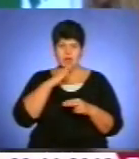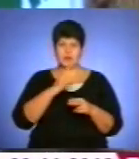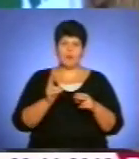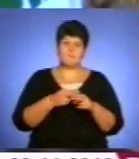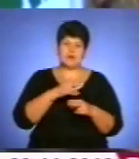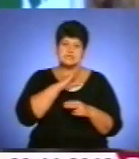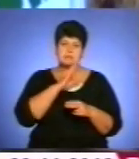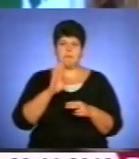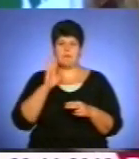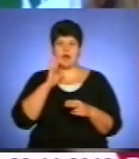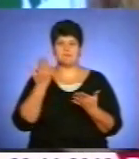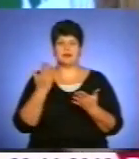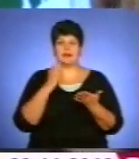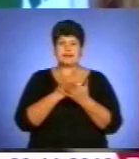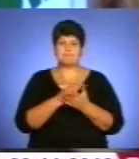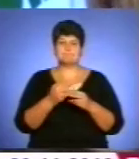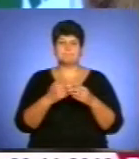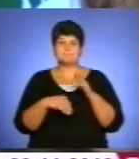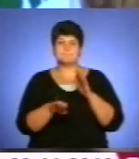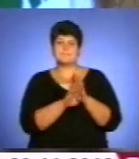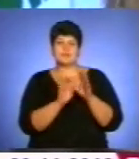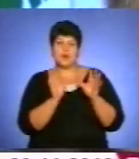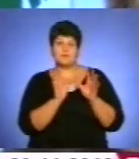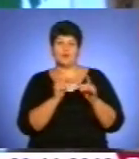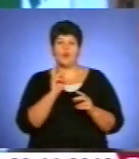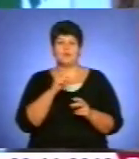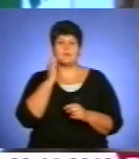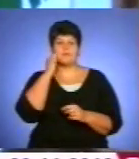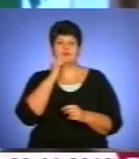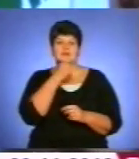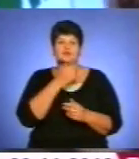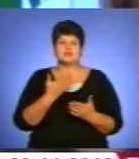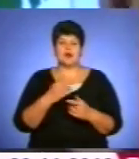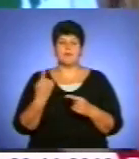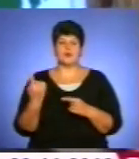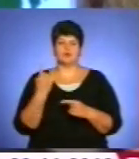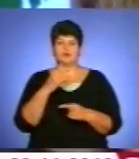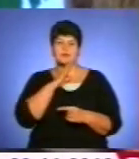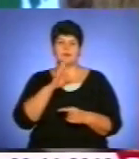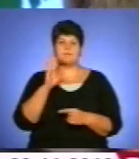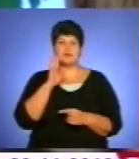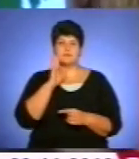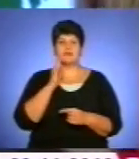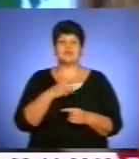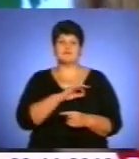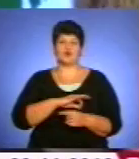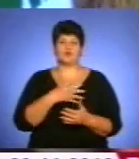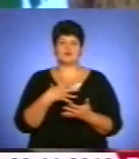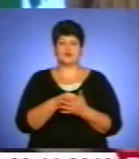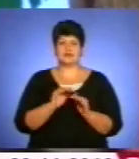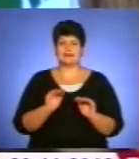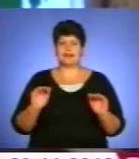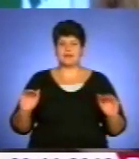мами є під опікою когось, бабусі, дідуся або одинокі мами, які виховують своїх дітей